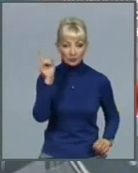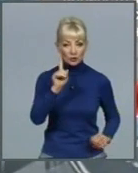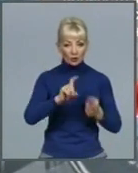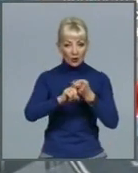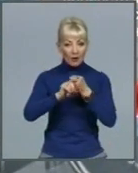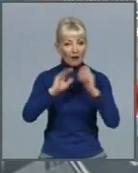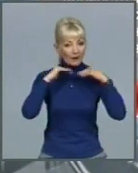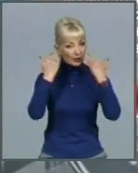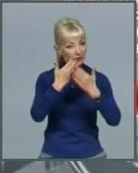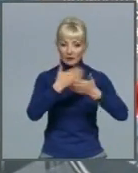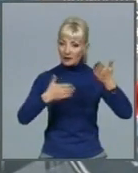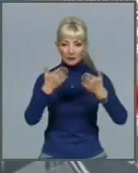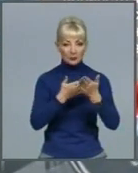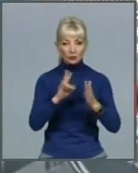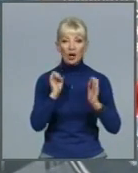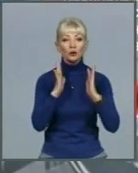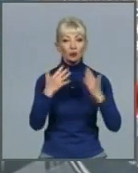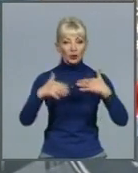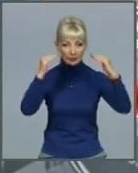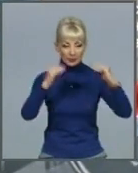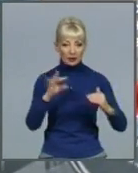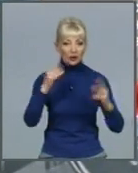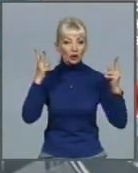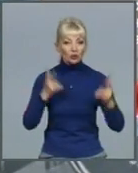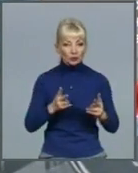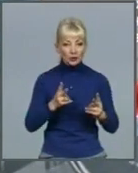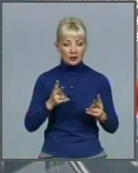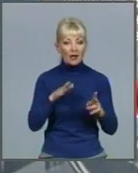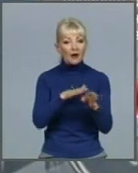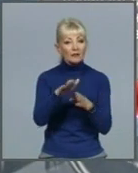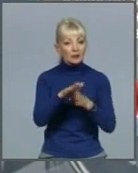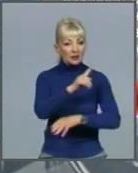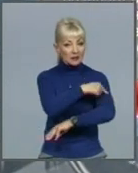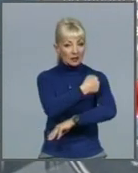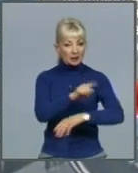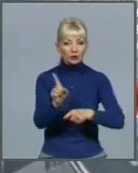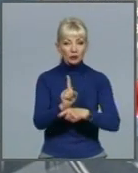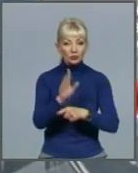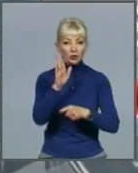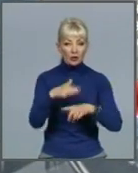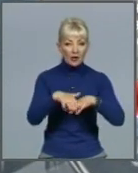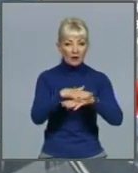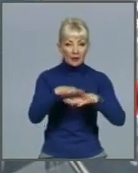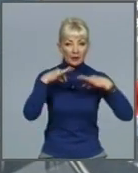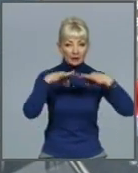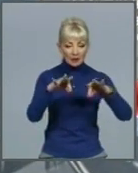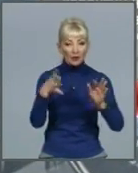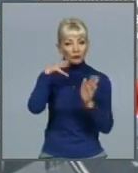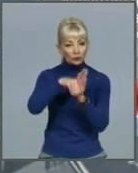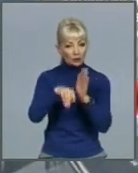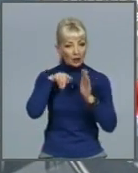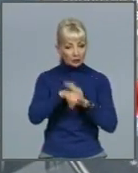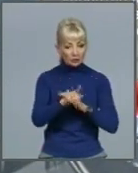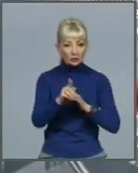а тільки ослаблен, і необхідність підтримуватися санітарних норм в общественному транспорту, включає метро, дійснює і